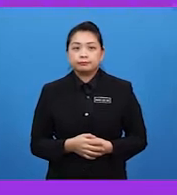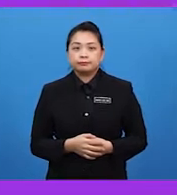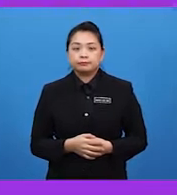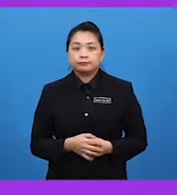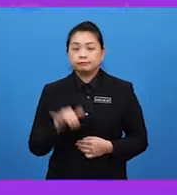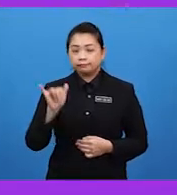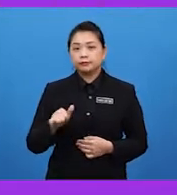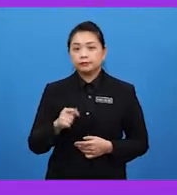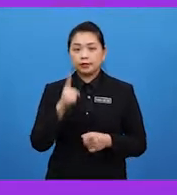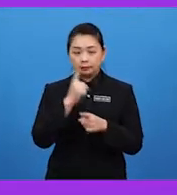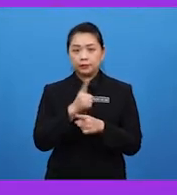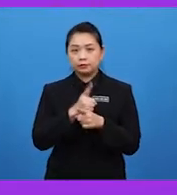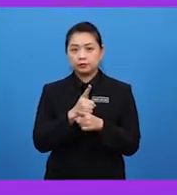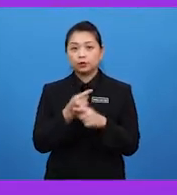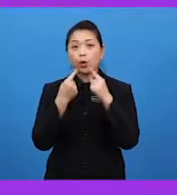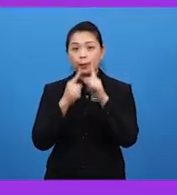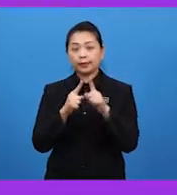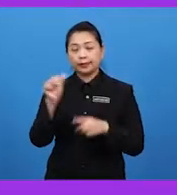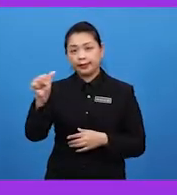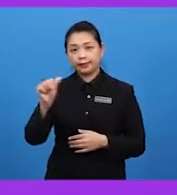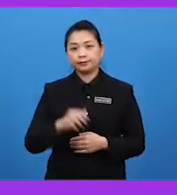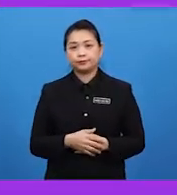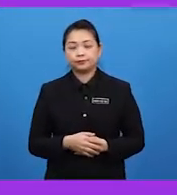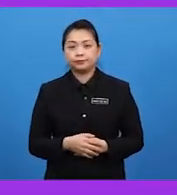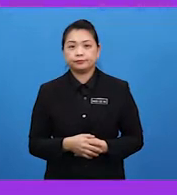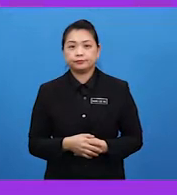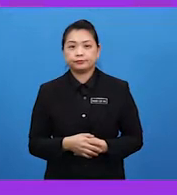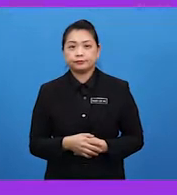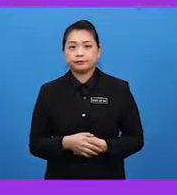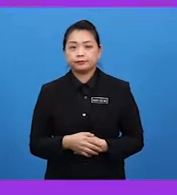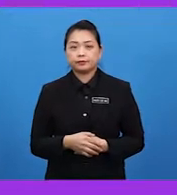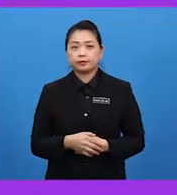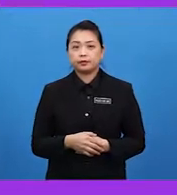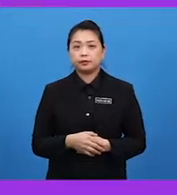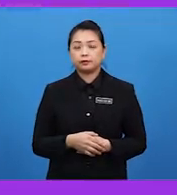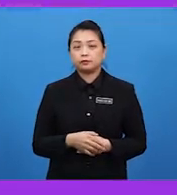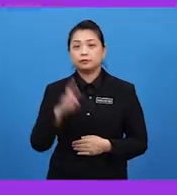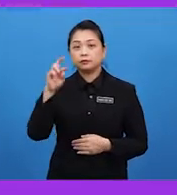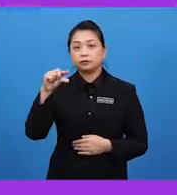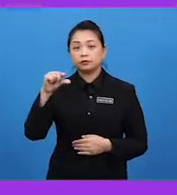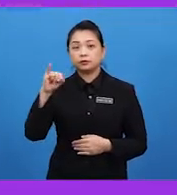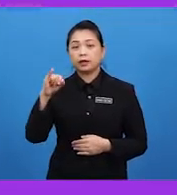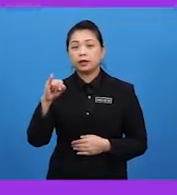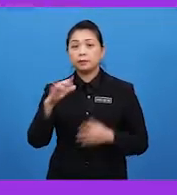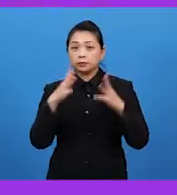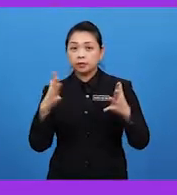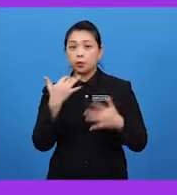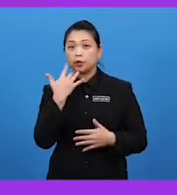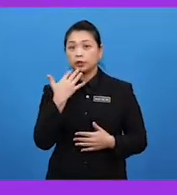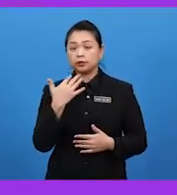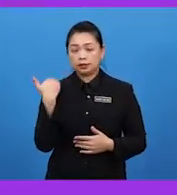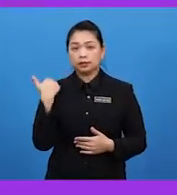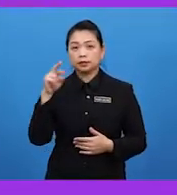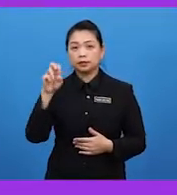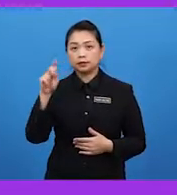Ya, benar jawapan anda A jawapannya Rangi yang besar, berwarna-warni Dan